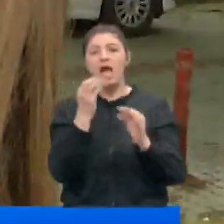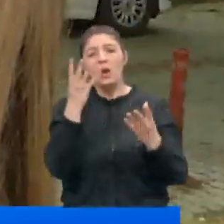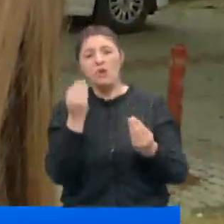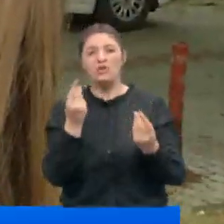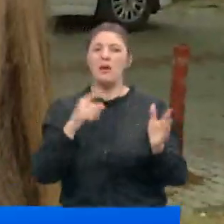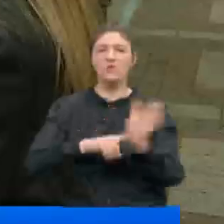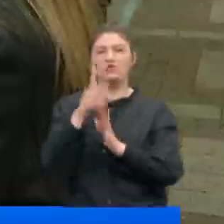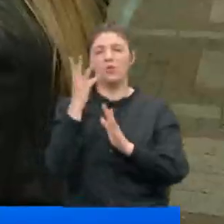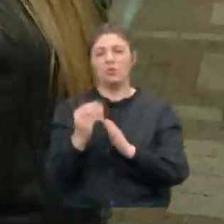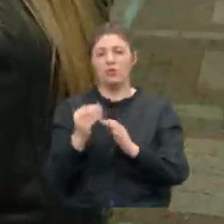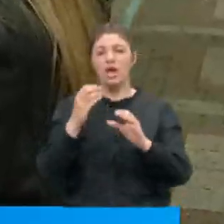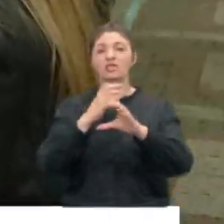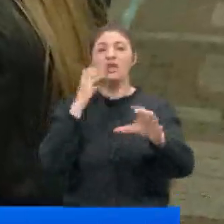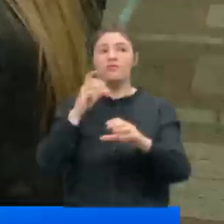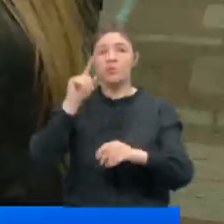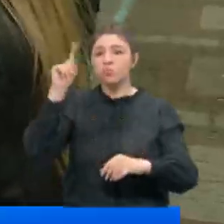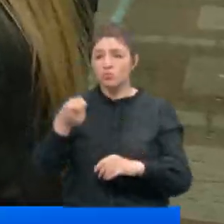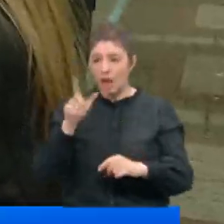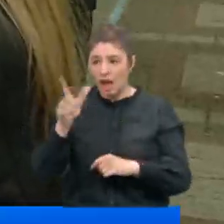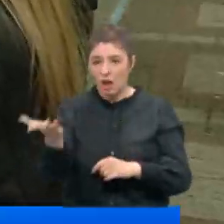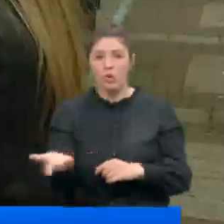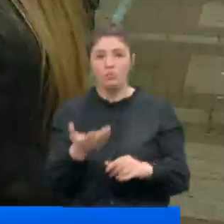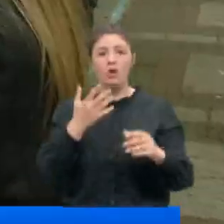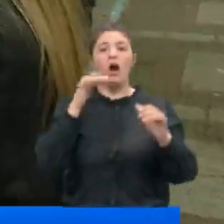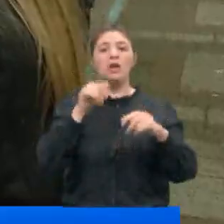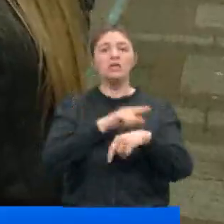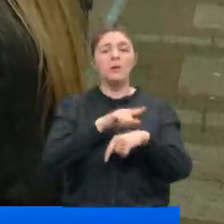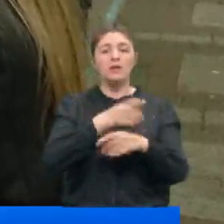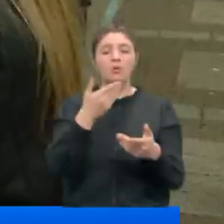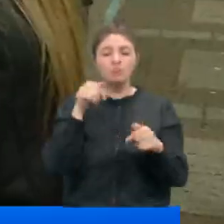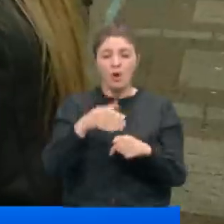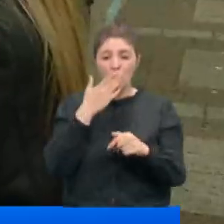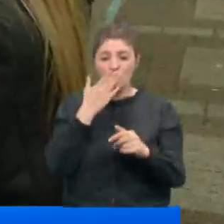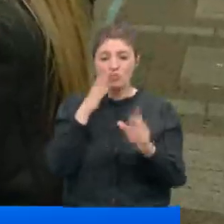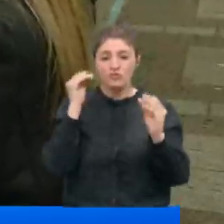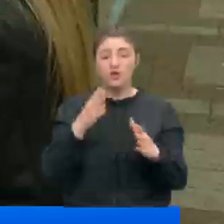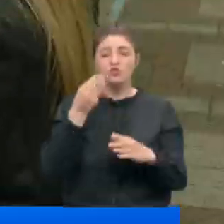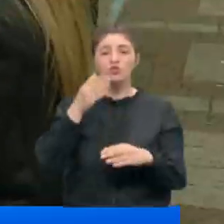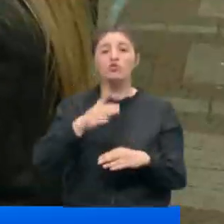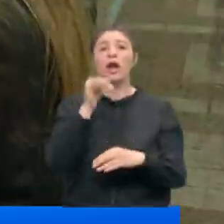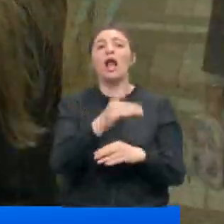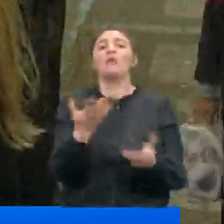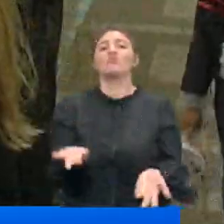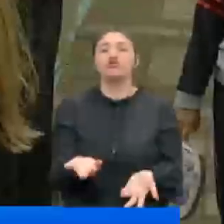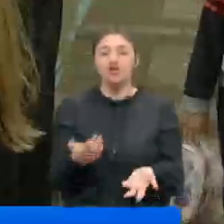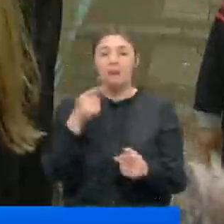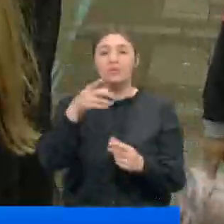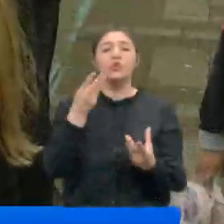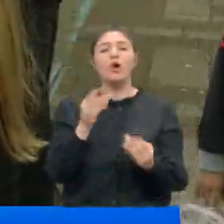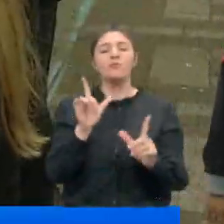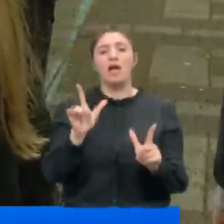olsaydı daha başarılı olurdu. Servislere ulaşmaları gerekiyordu, aynı zamanda hani bugün okula çoğu çocuk belki de gelemeyecek. Bugün